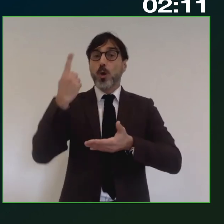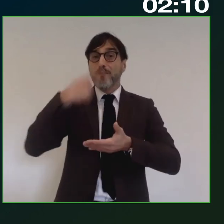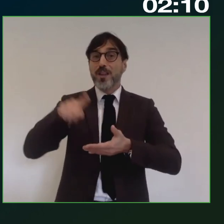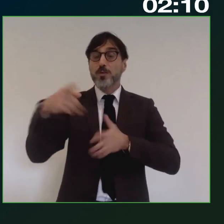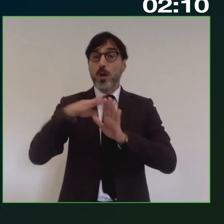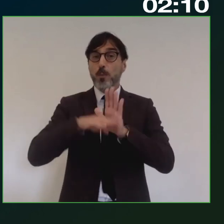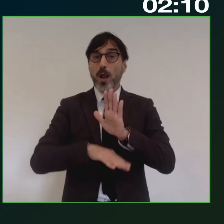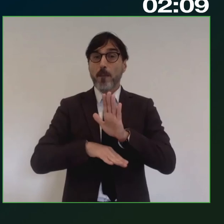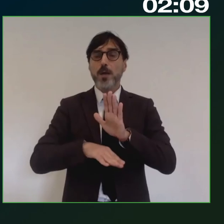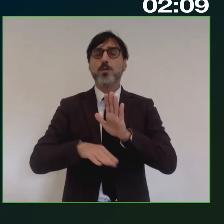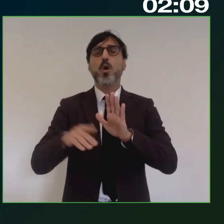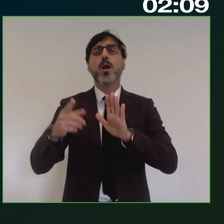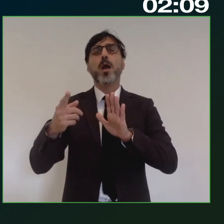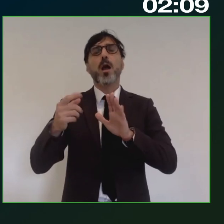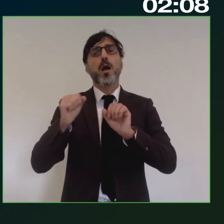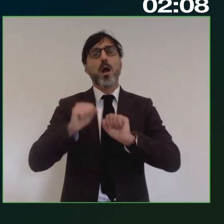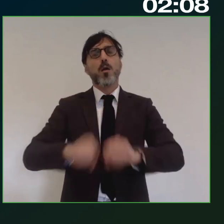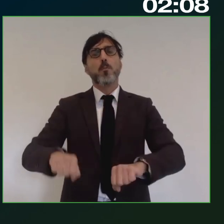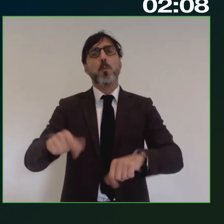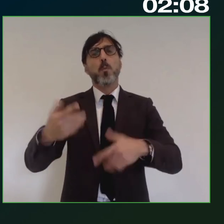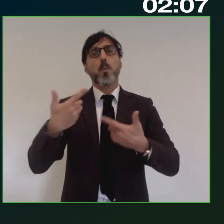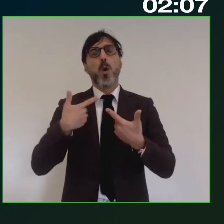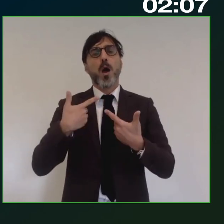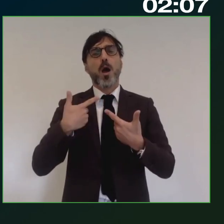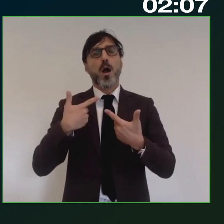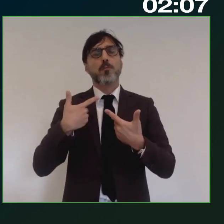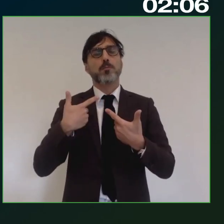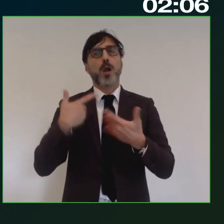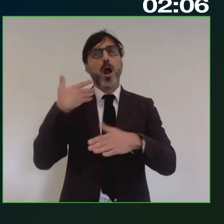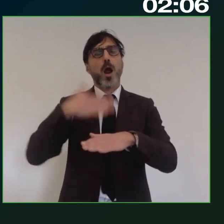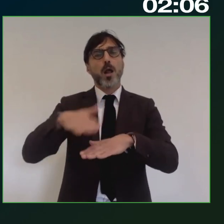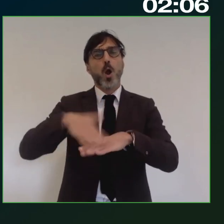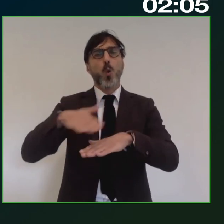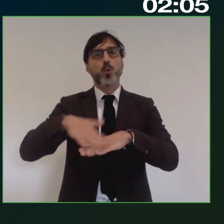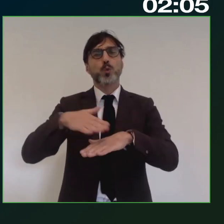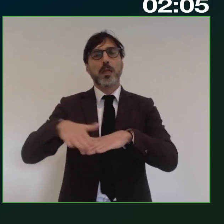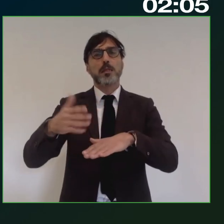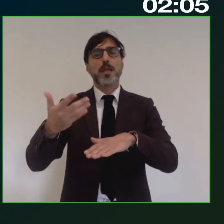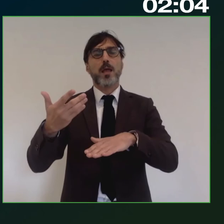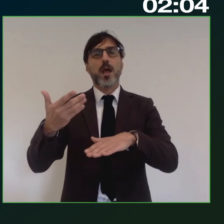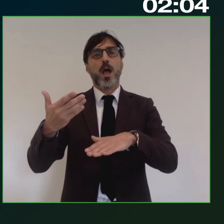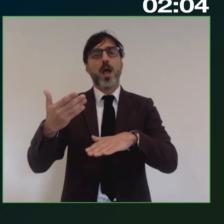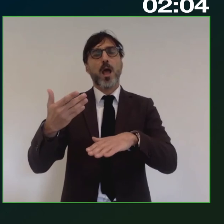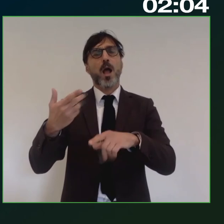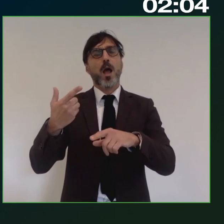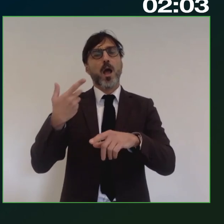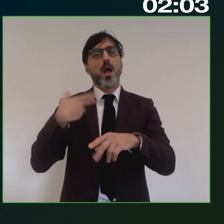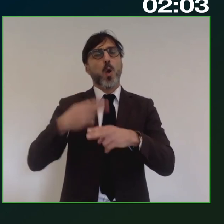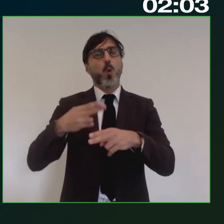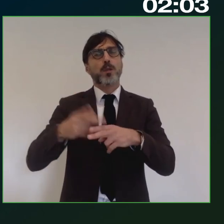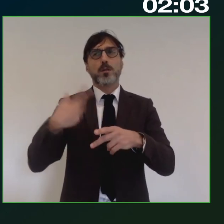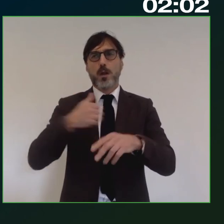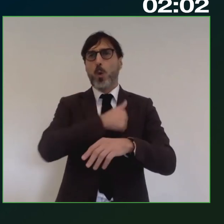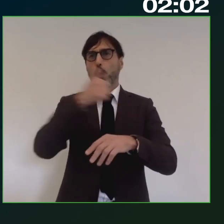programmazione sarà absorbetta come si dice era utilizzata quest'anno non c'è